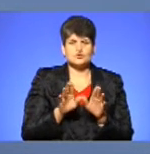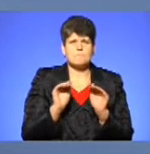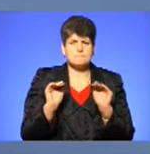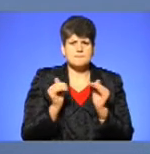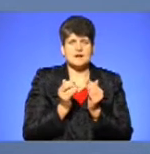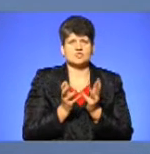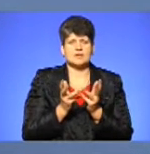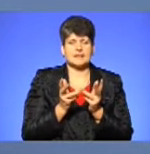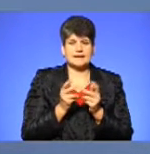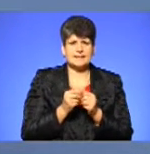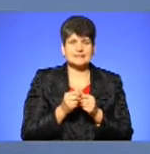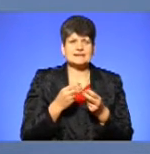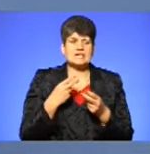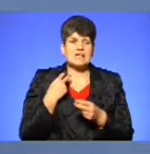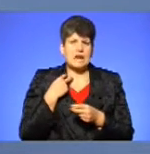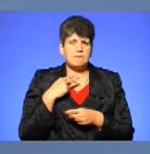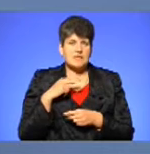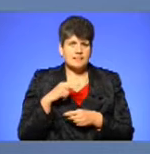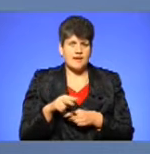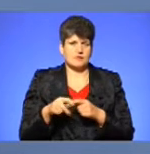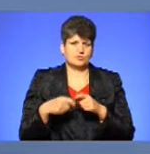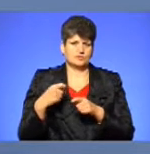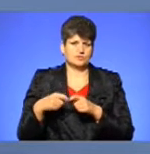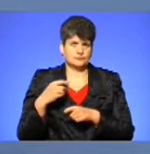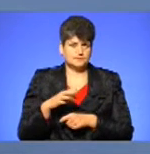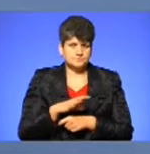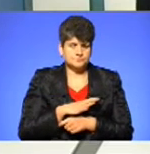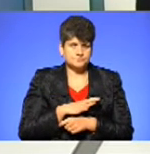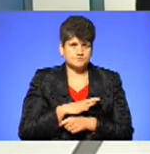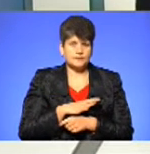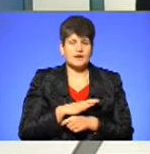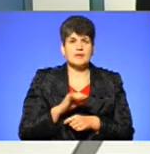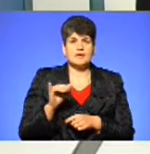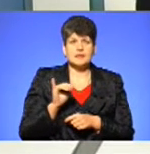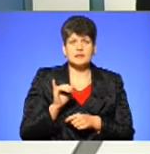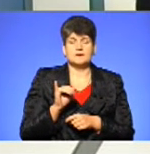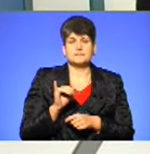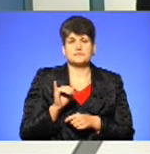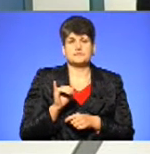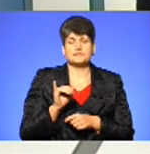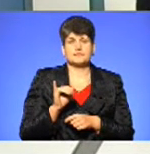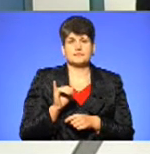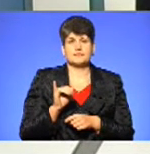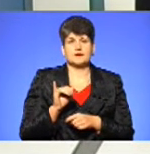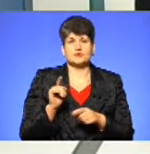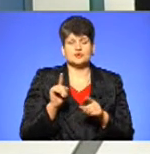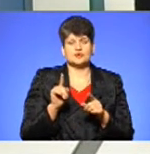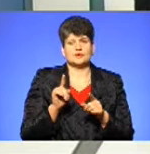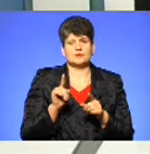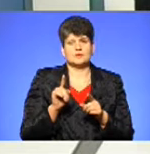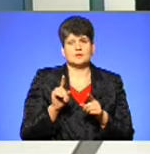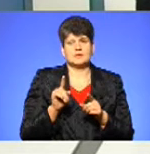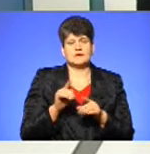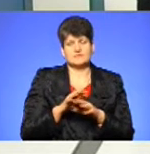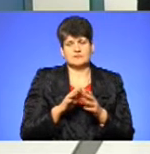кількість, як і кримінального злочинності в тому чи іншому квадраті сталося, чи в